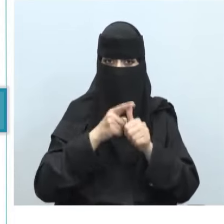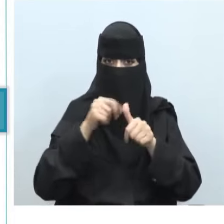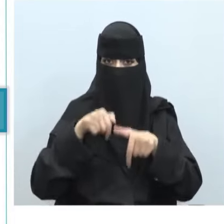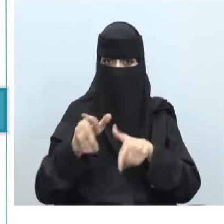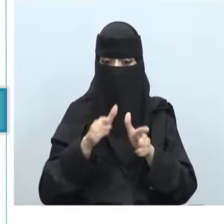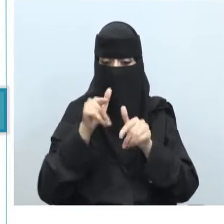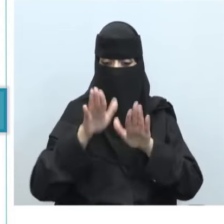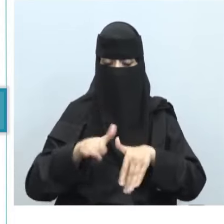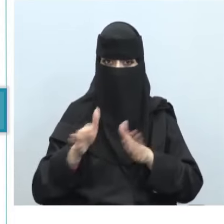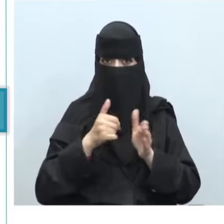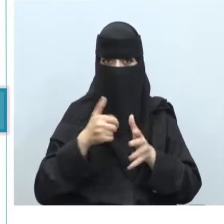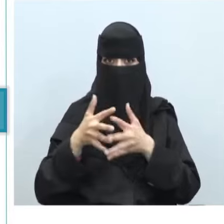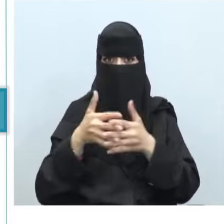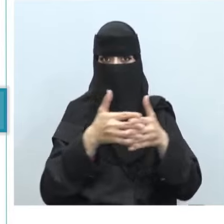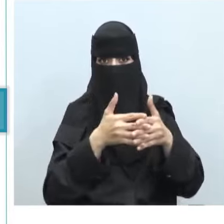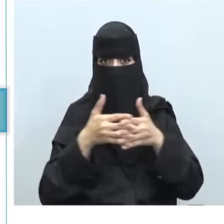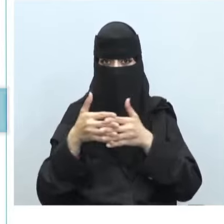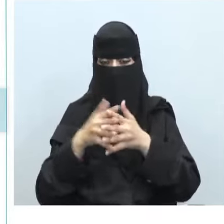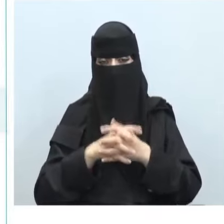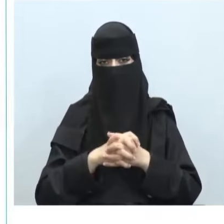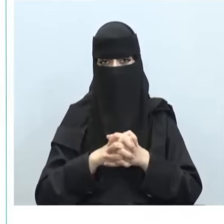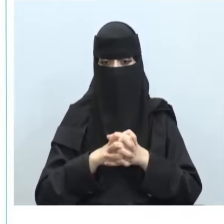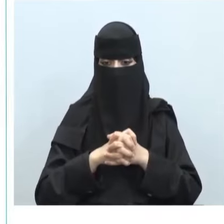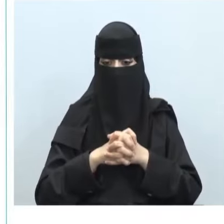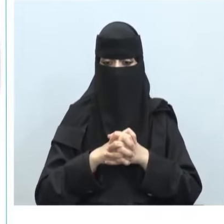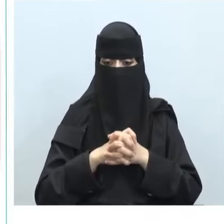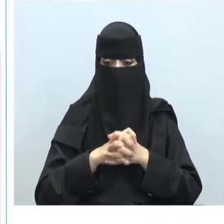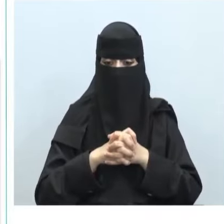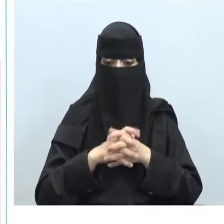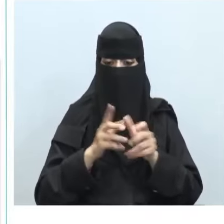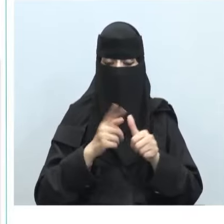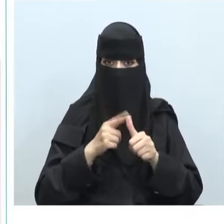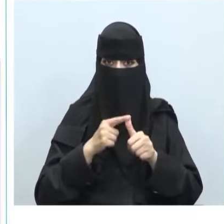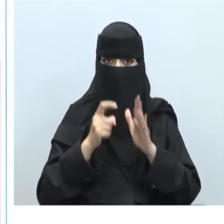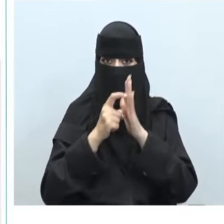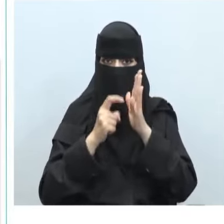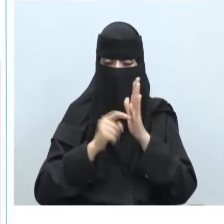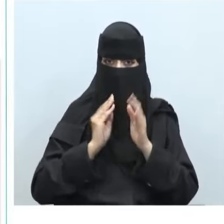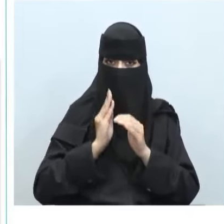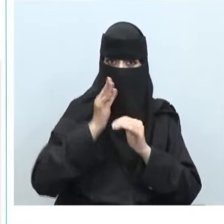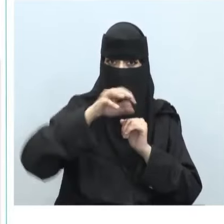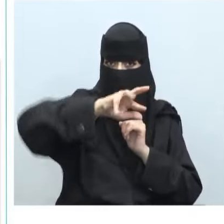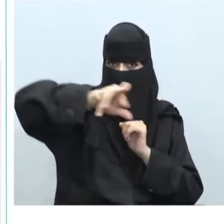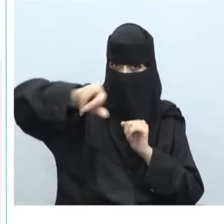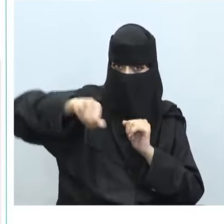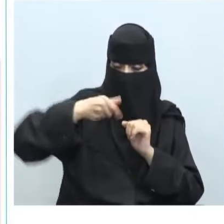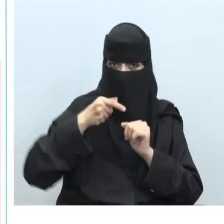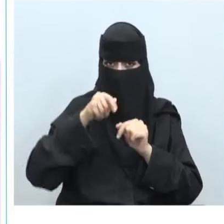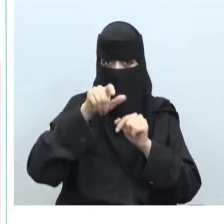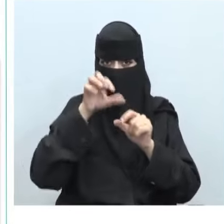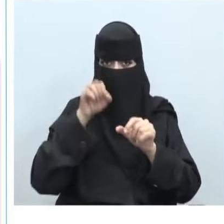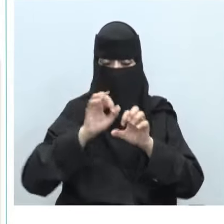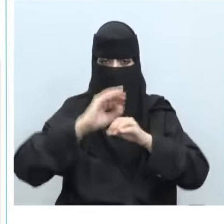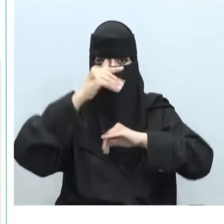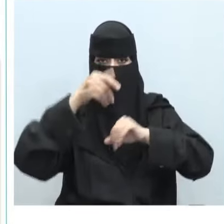وهي الموجودة في الولايات المتحدة الأمريكية القانون الأول قانون الإحتيال والانتهاك